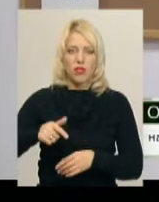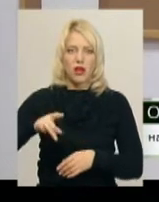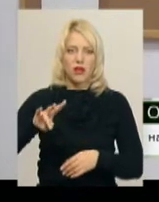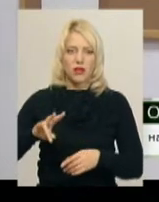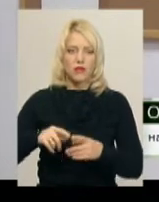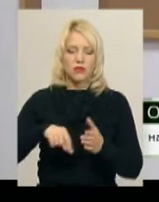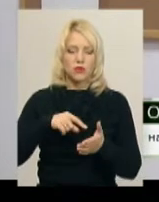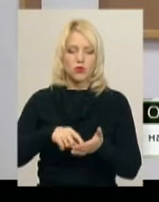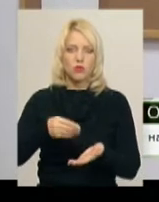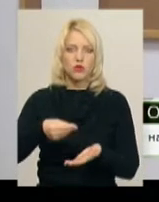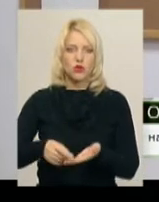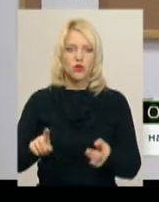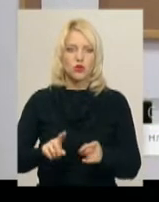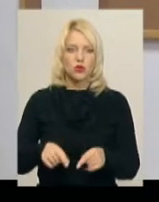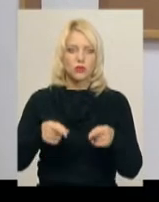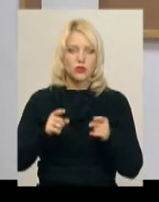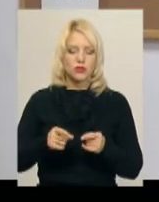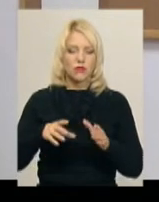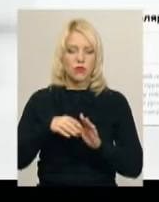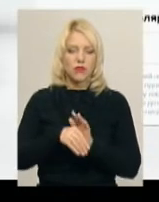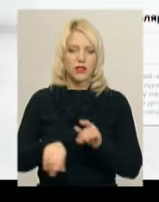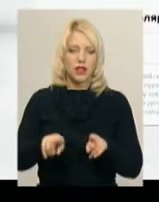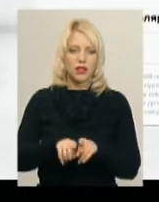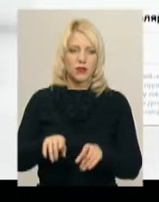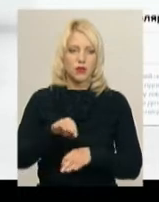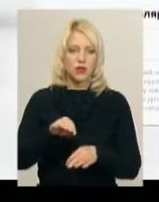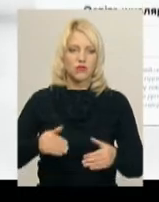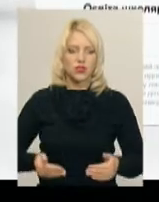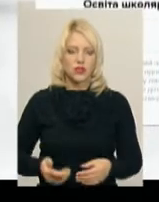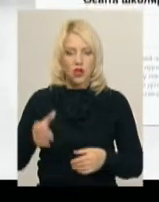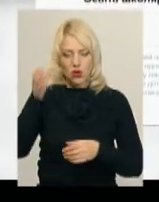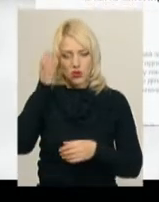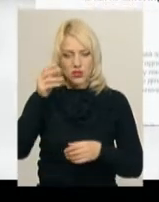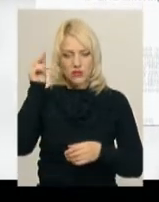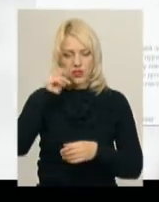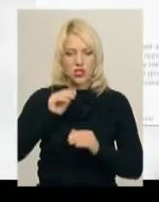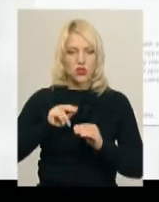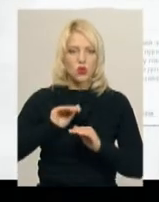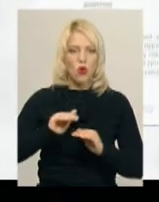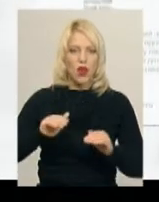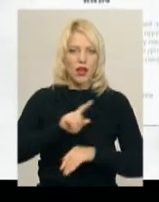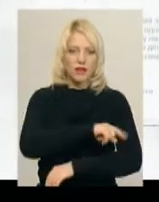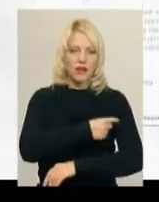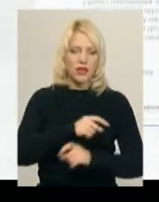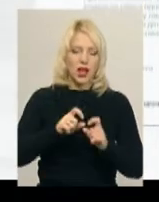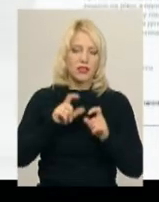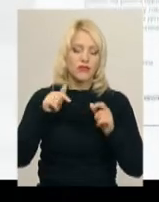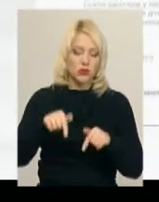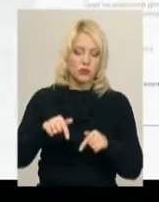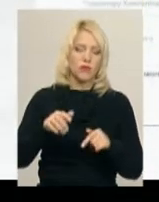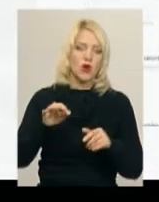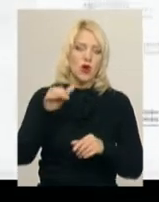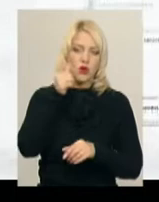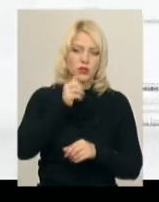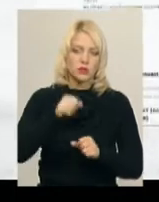міського бюджету для того, щоб впровадити такі проєкти у життя. Освіта школярів лікарні – один із проєктів, за який можна буде голосувати цьогоріч.